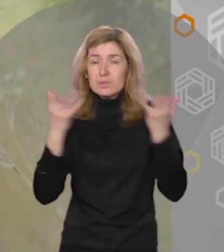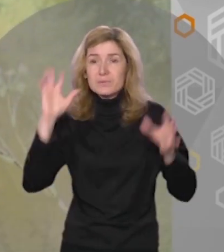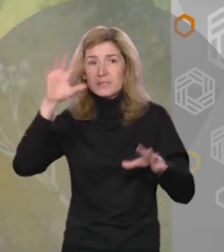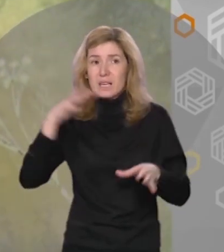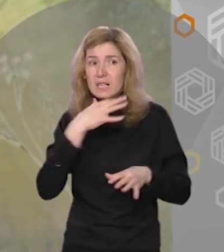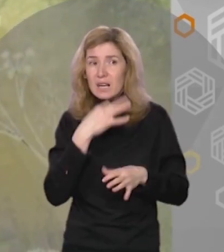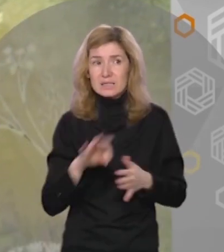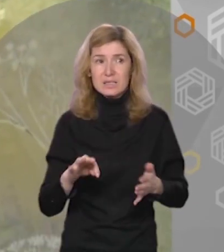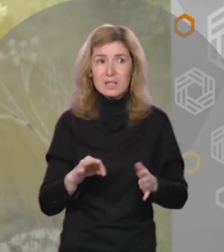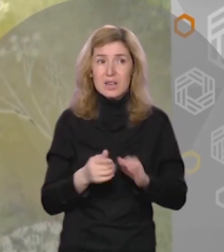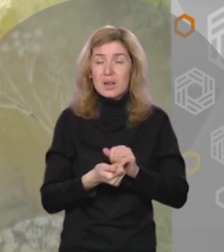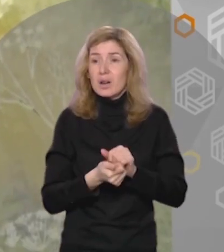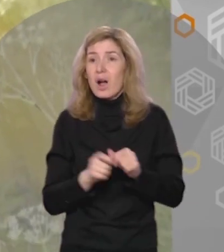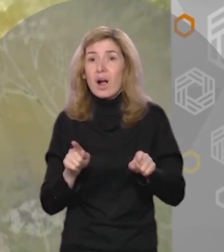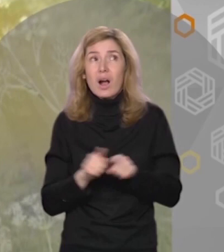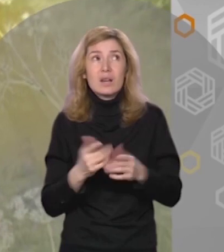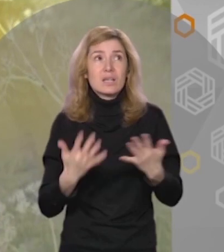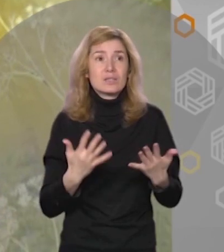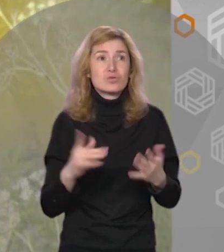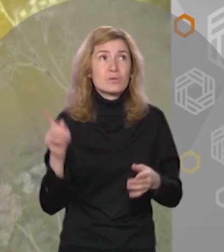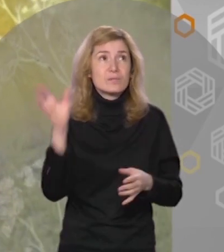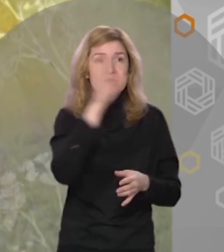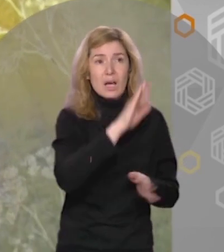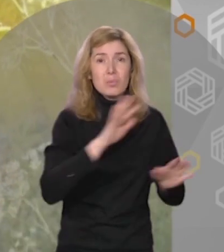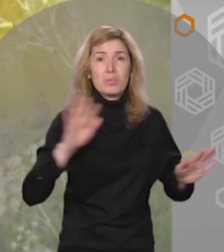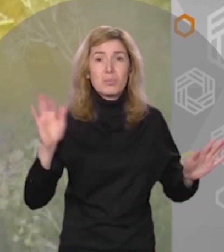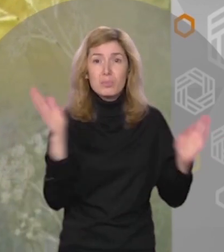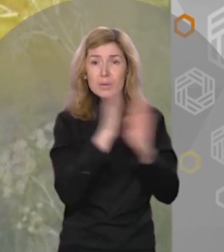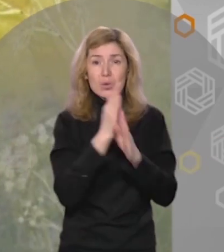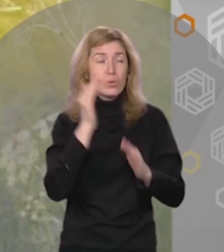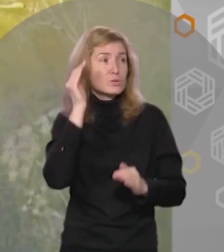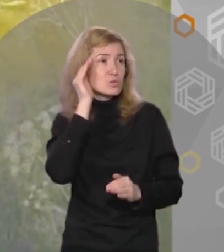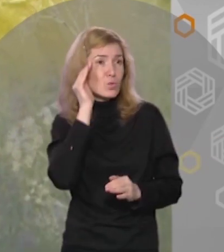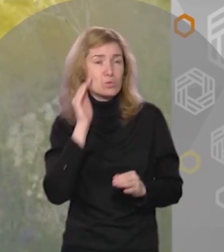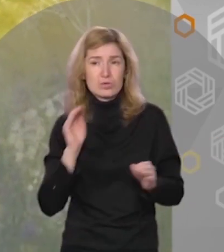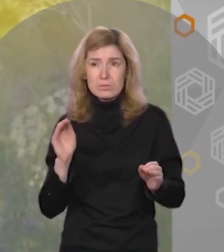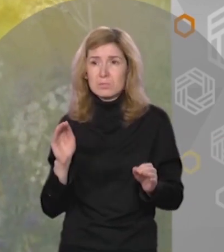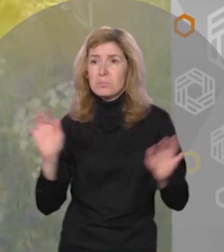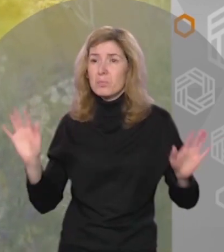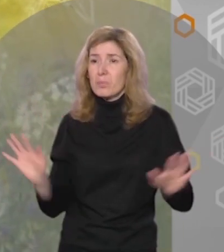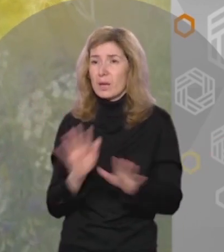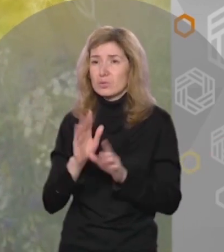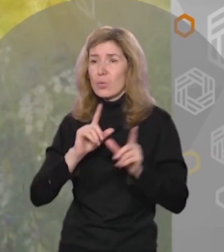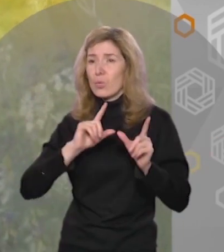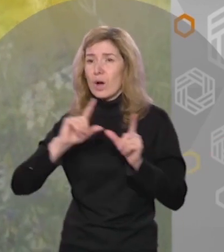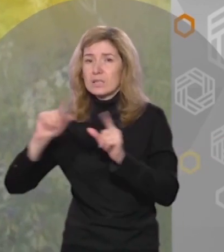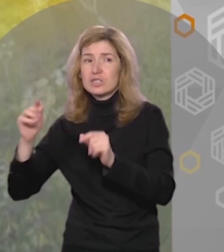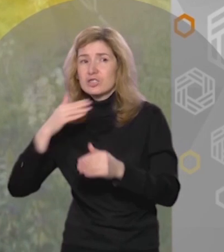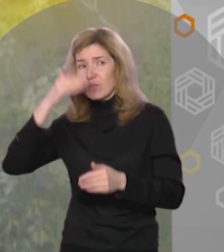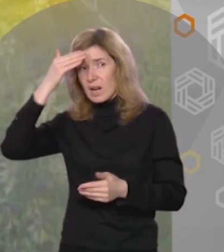Казалось, вся природа Слушает эту песню уходящего лета